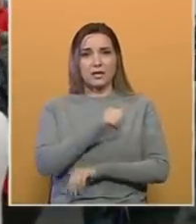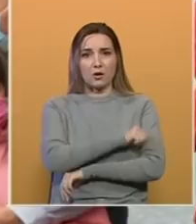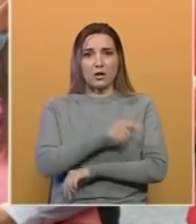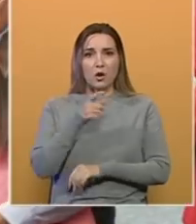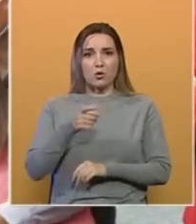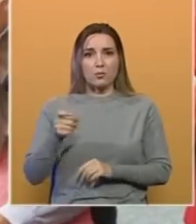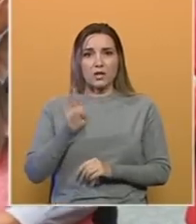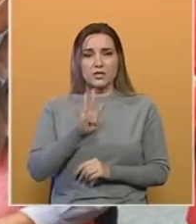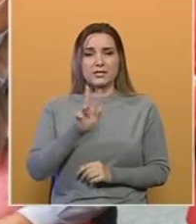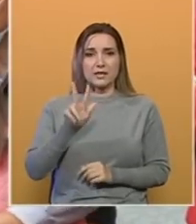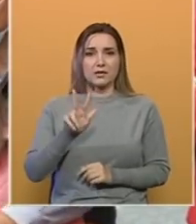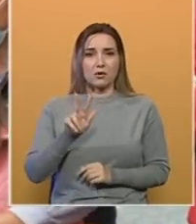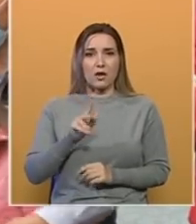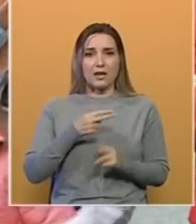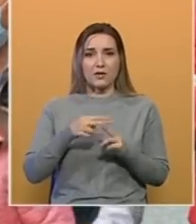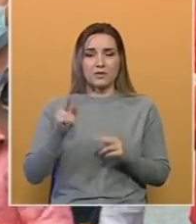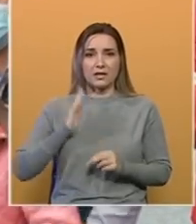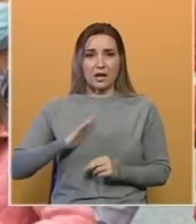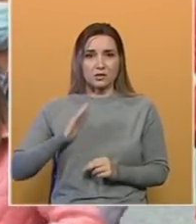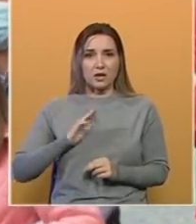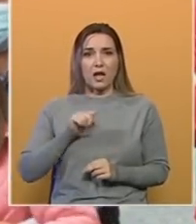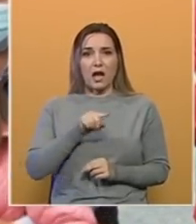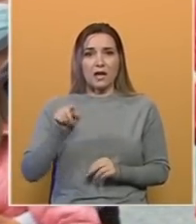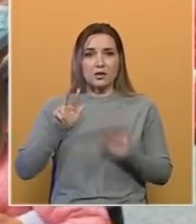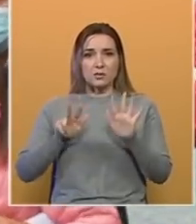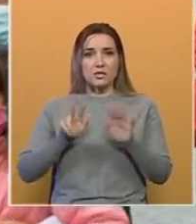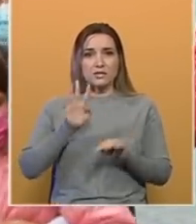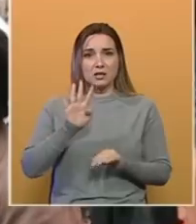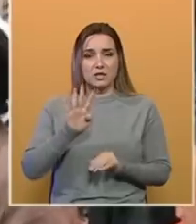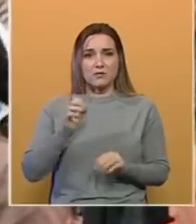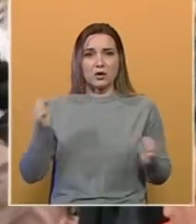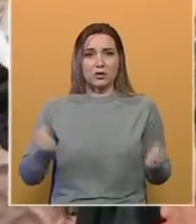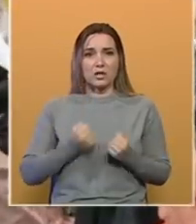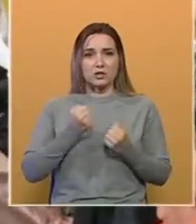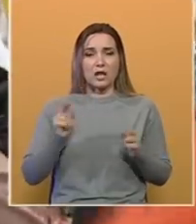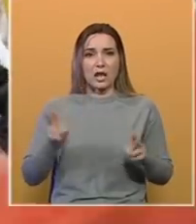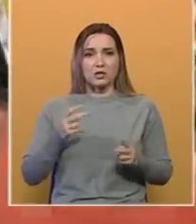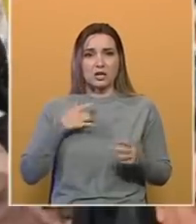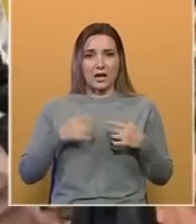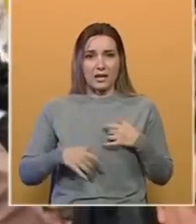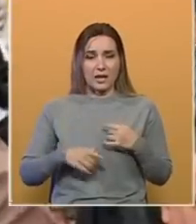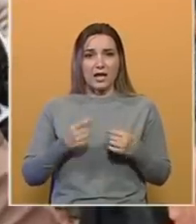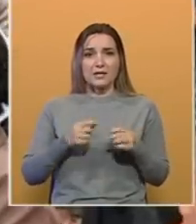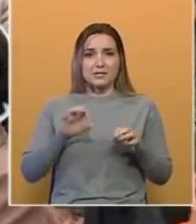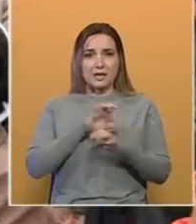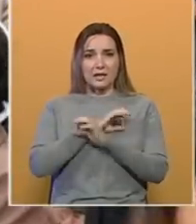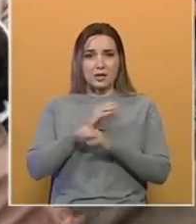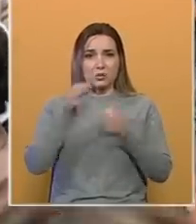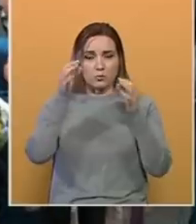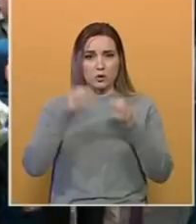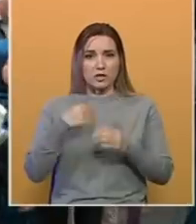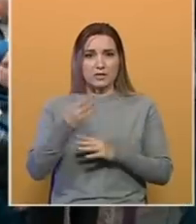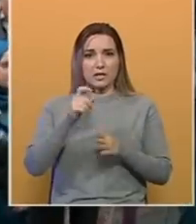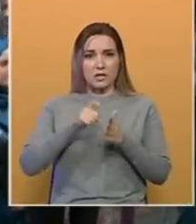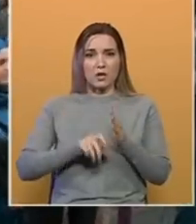godine ubila je 43 nevinnih građana, a njih 84. teže i lakše je ranjela. Stradali su počas